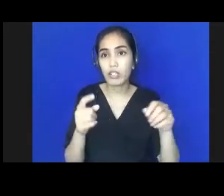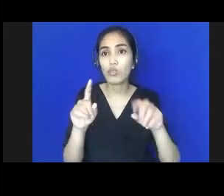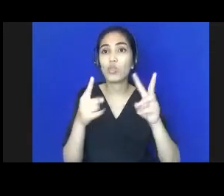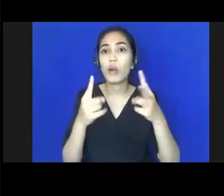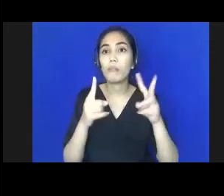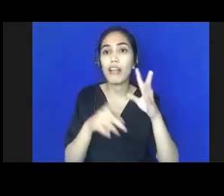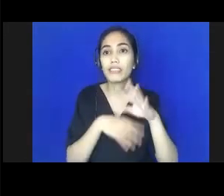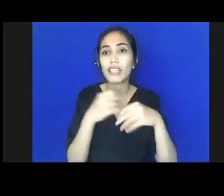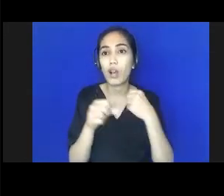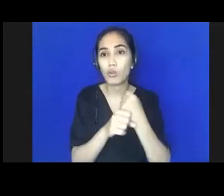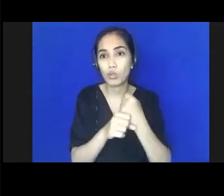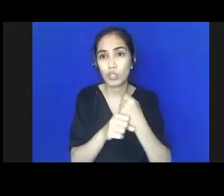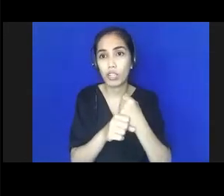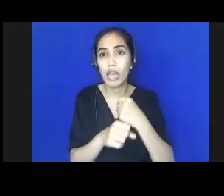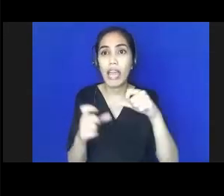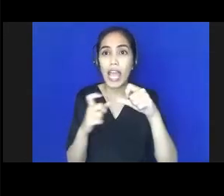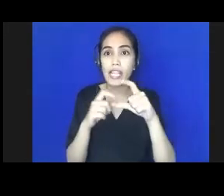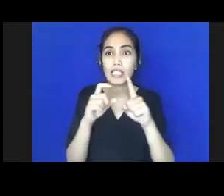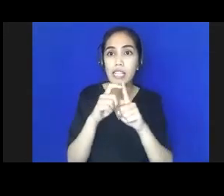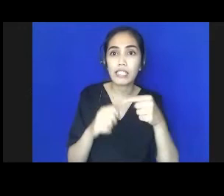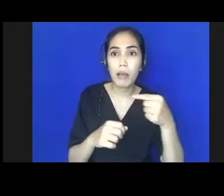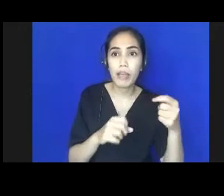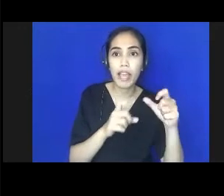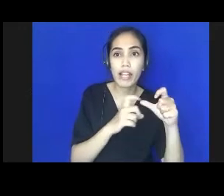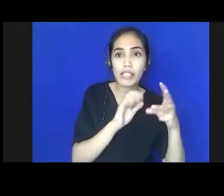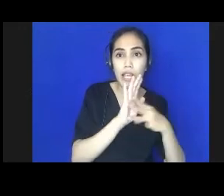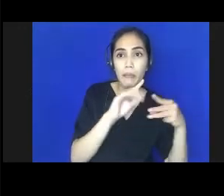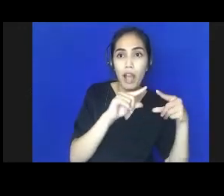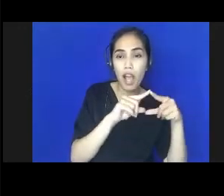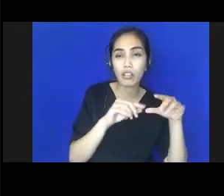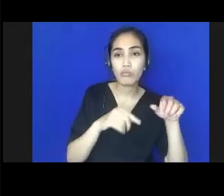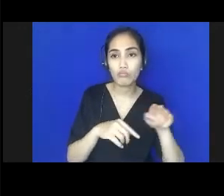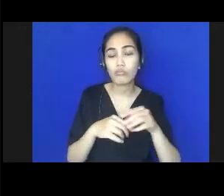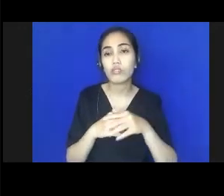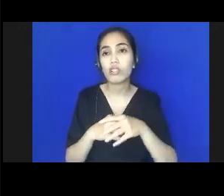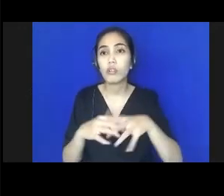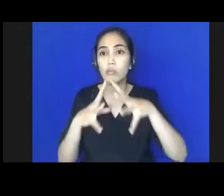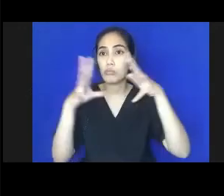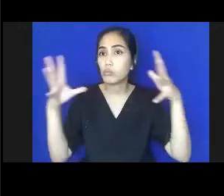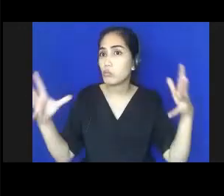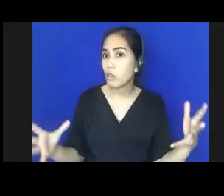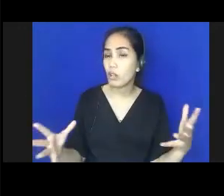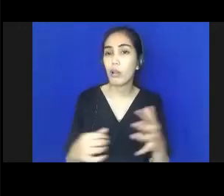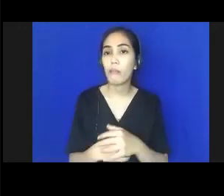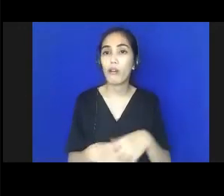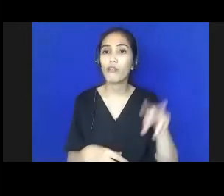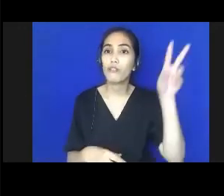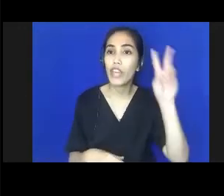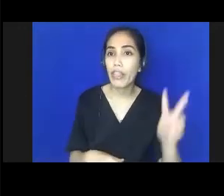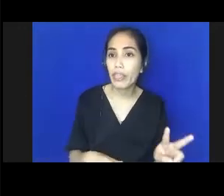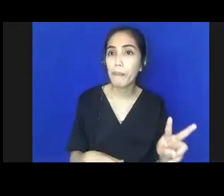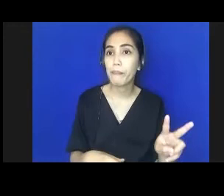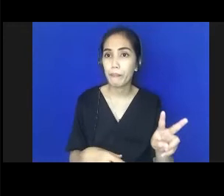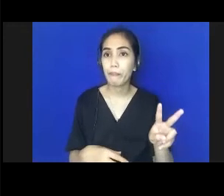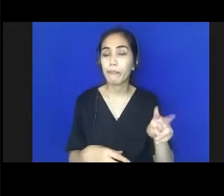itu kita memalukan besar sekali bedanya dengan negara-negara tetangga kita dengan Vietnam yang pendatang baru